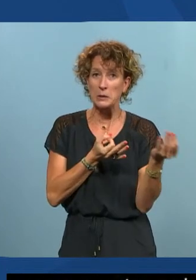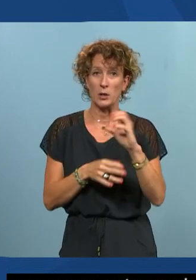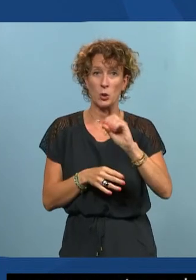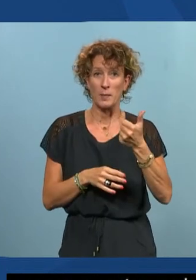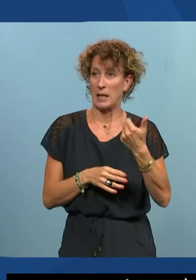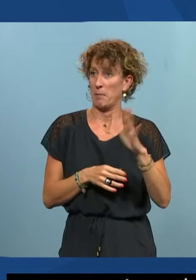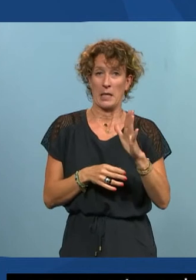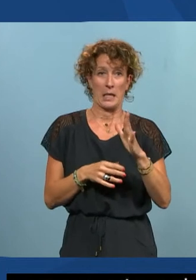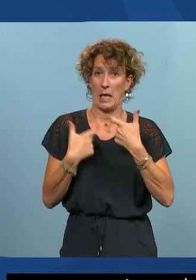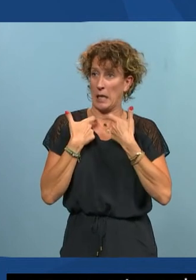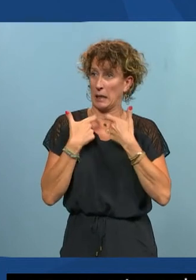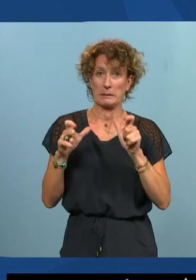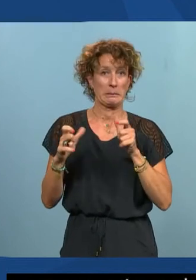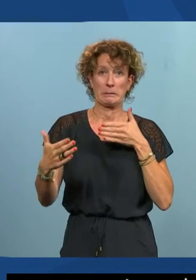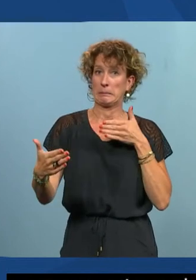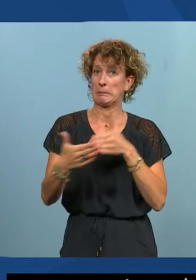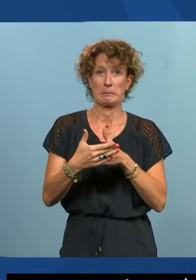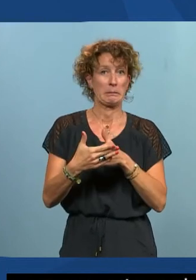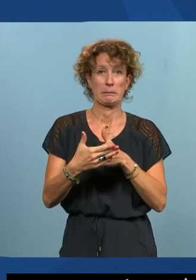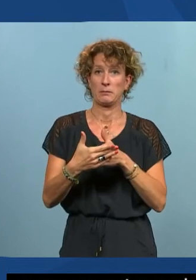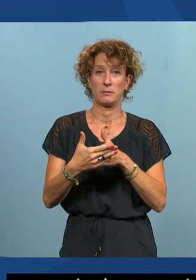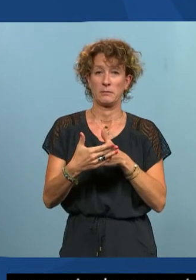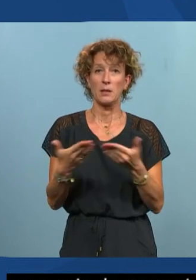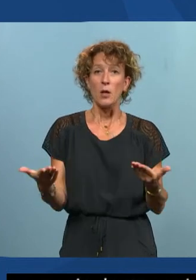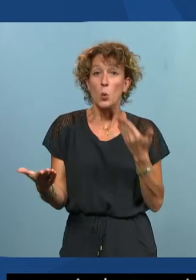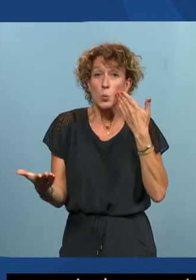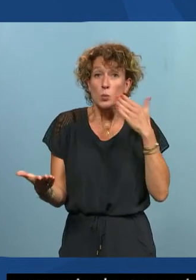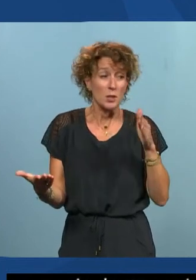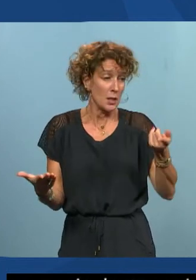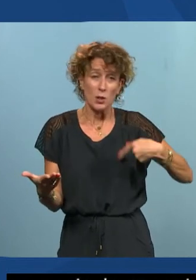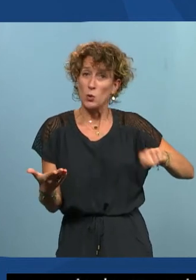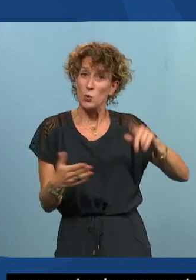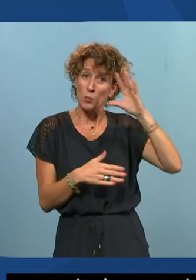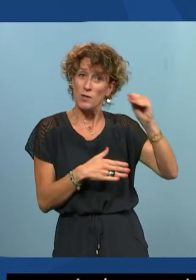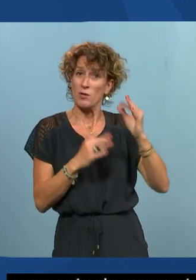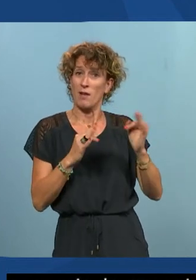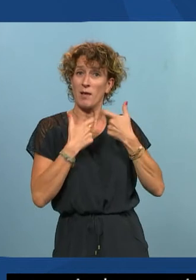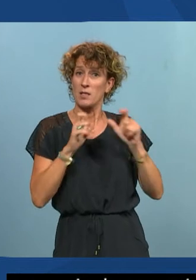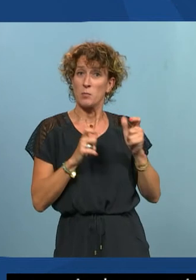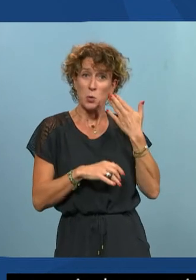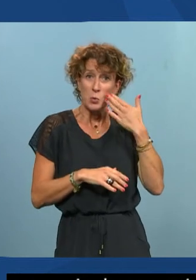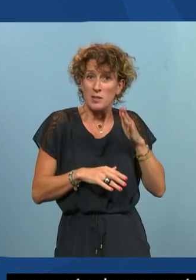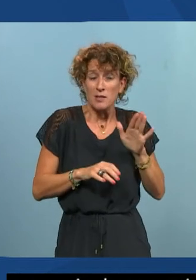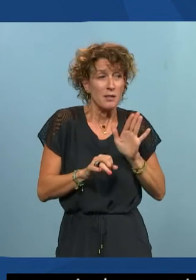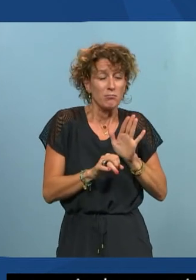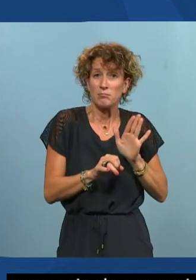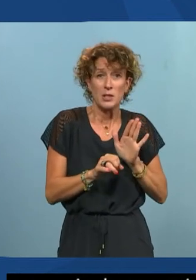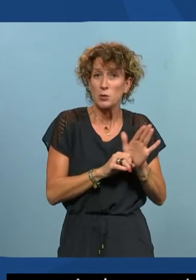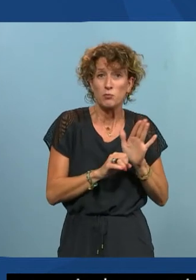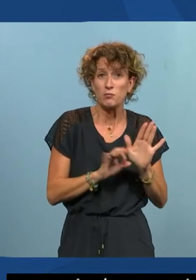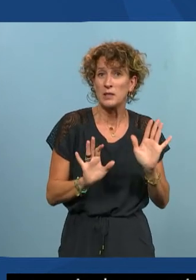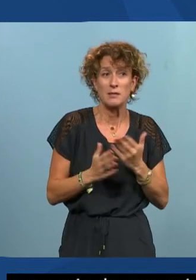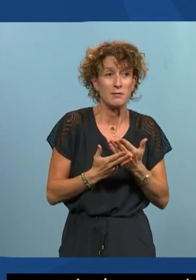inaccessible et il suffit on le sait nous professionnels de l'accessibilité qu'il suffit souvent